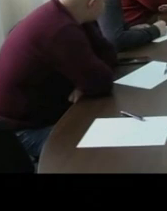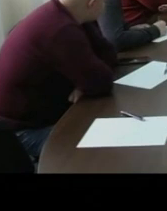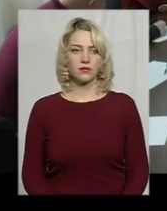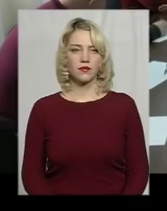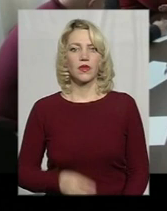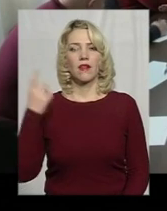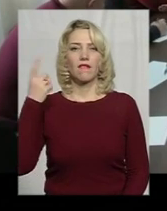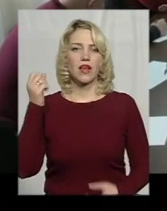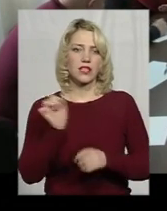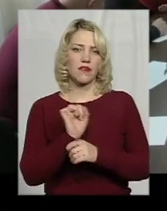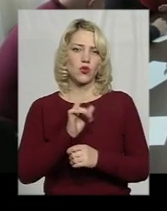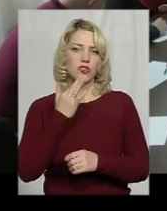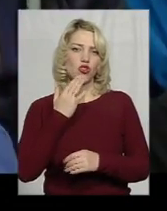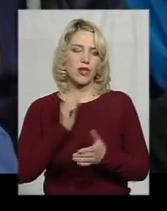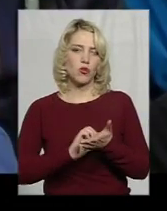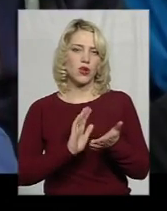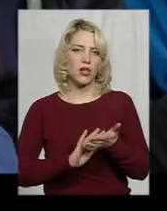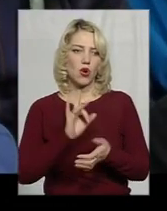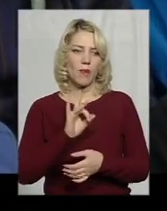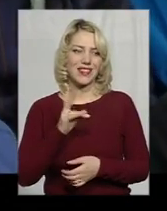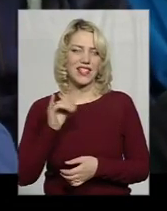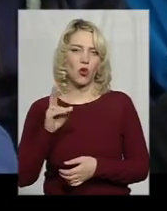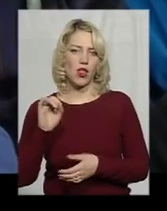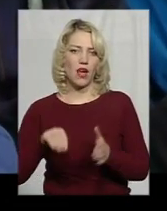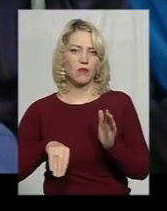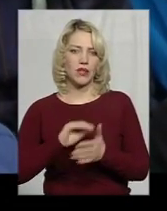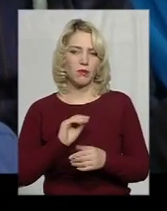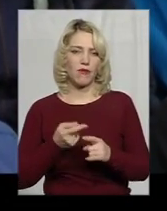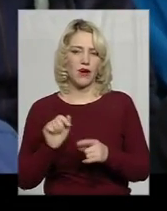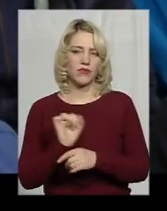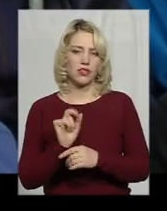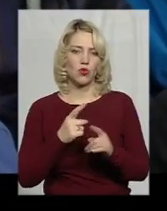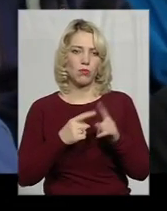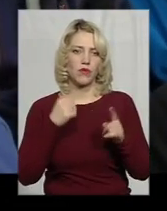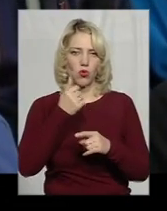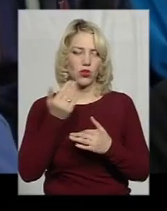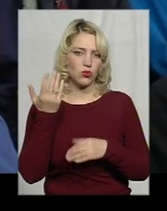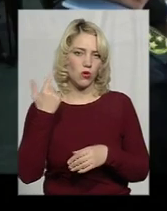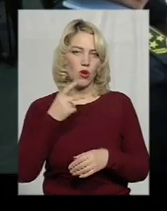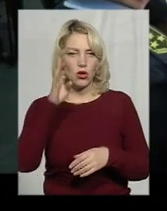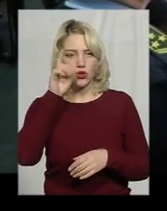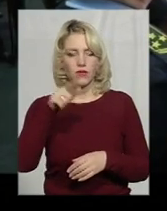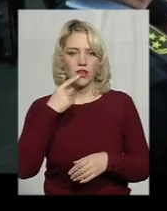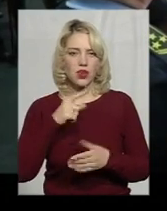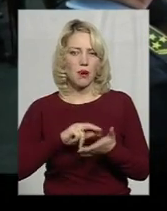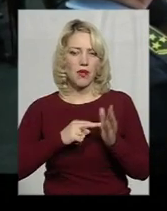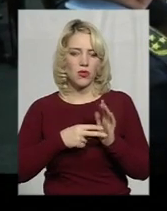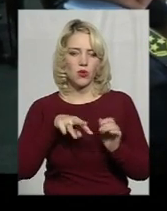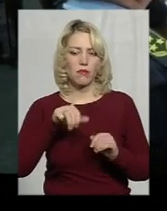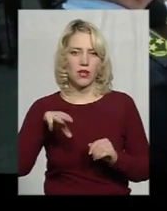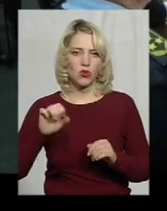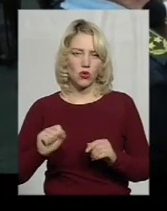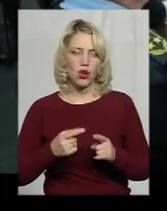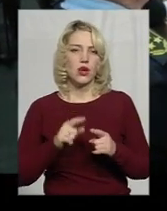Власник авто з іноземною реєстрацією Роман Ніколаєв придбав автівку півроку тому. Чоловік каже, планує розмитнити транспортний